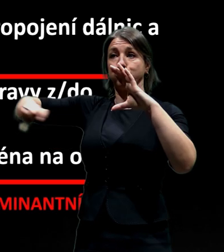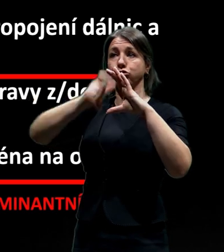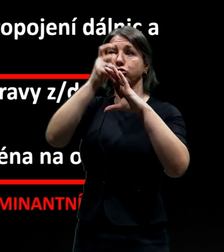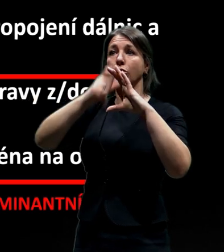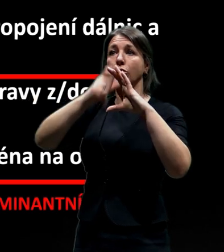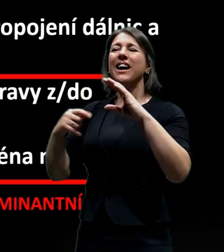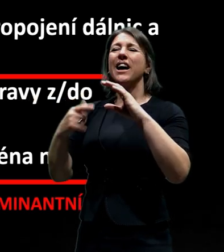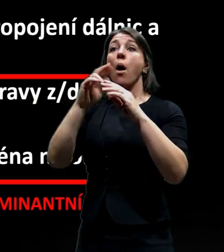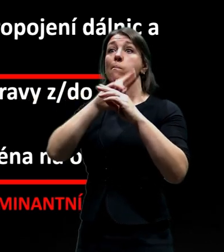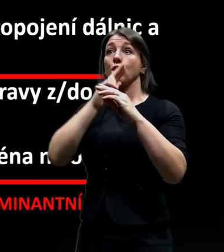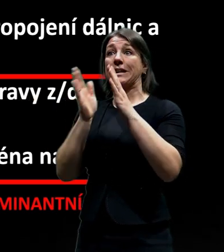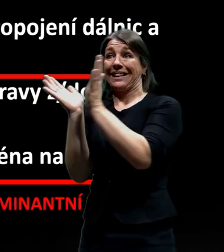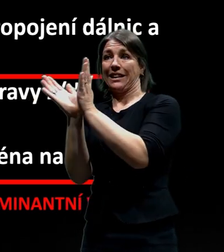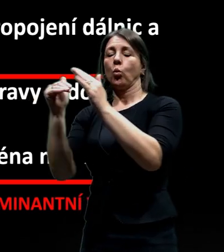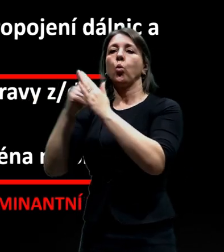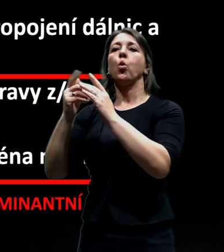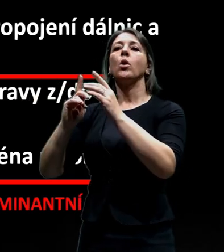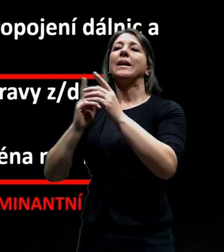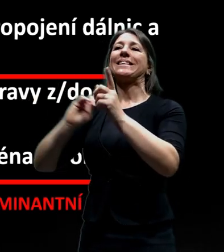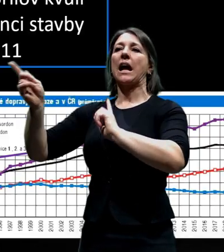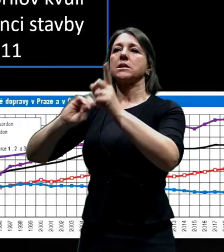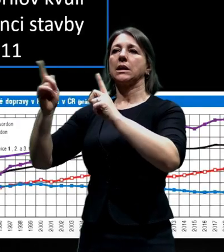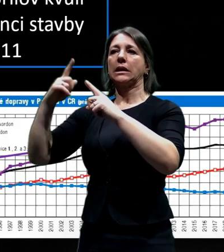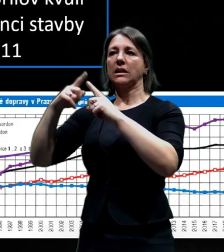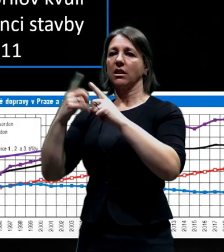doprava tvoří pouze vlastně čtvrtinu.